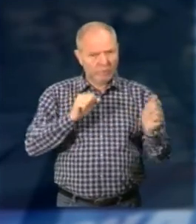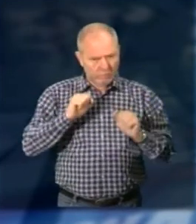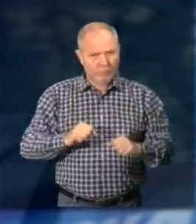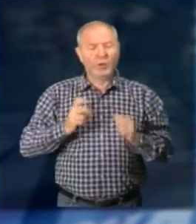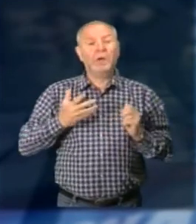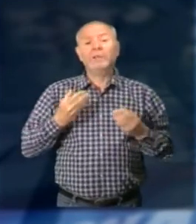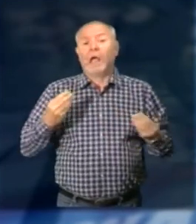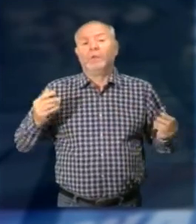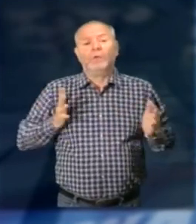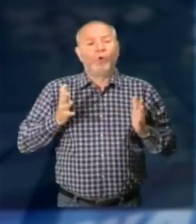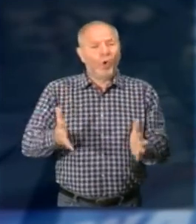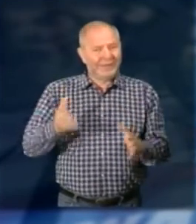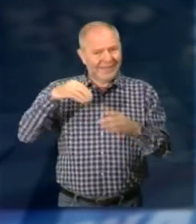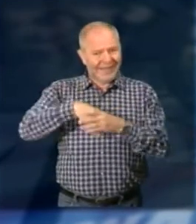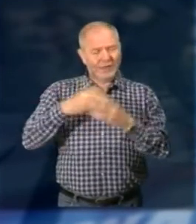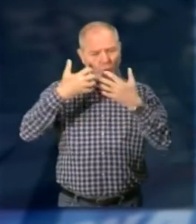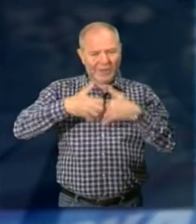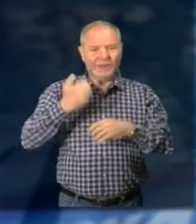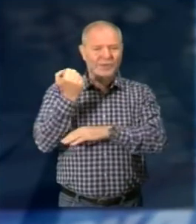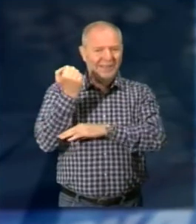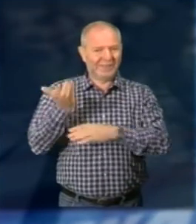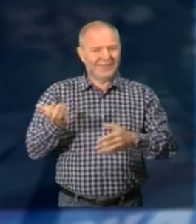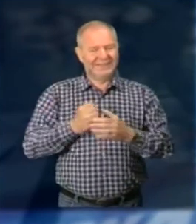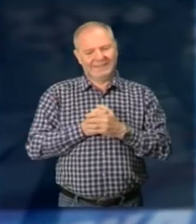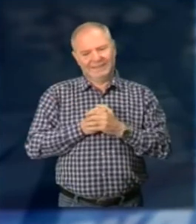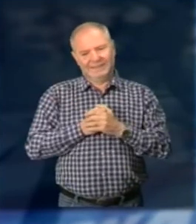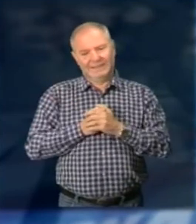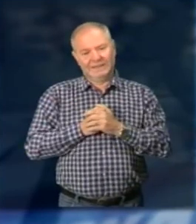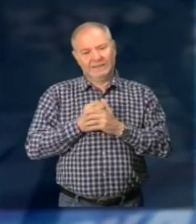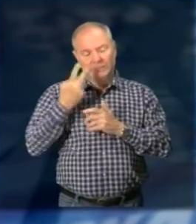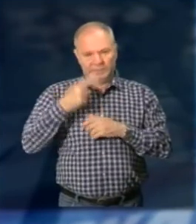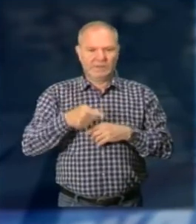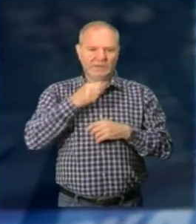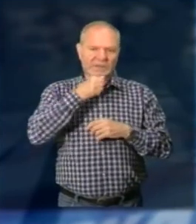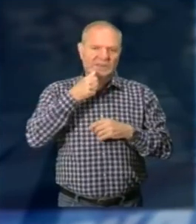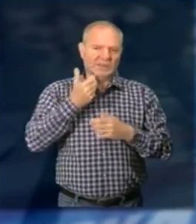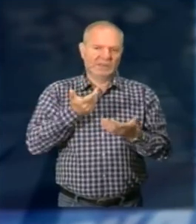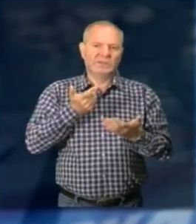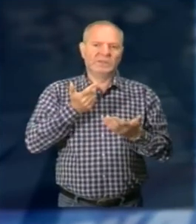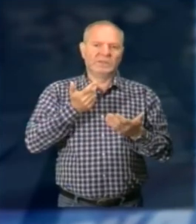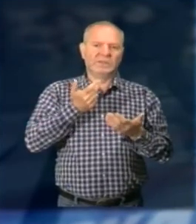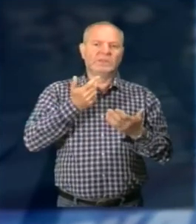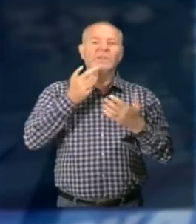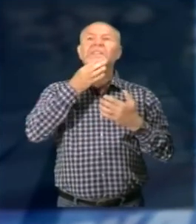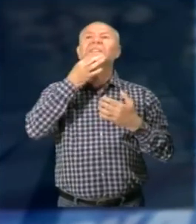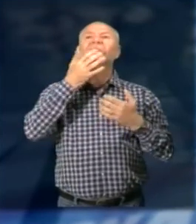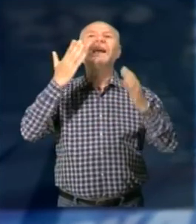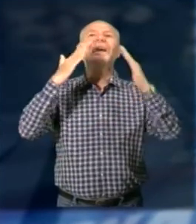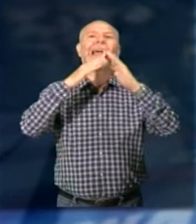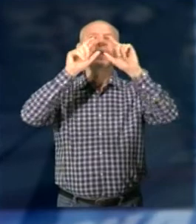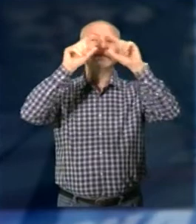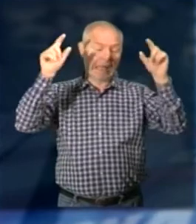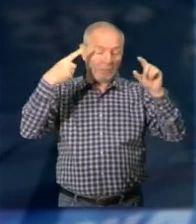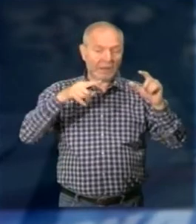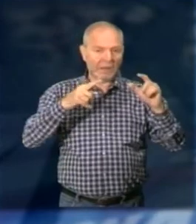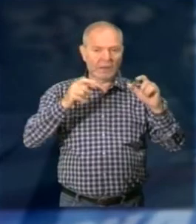volontariato che collabora nell'organizzazione dei servizi Credo che questo sia significato di essere casa E cioè un luogo dove si può entrare ed uscire liberamente